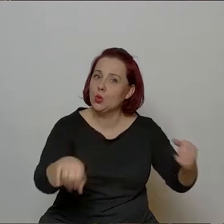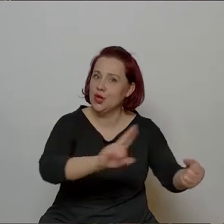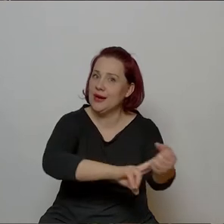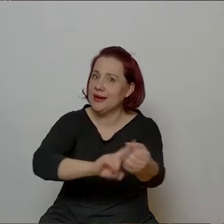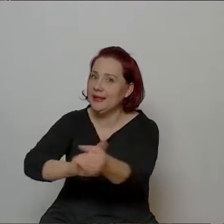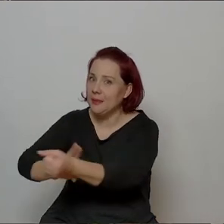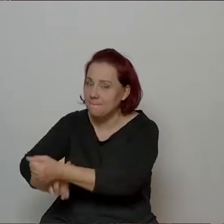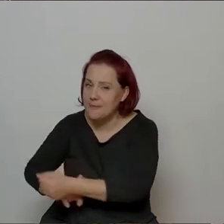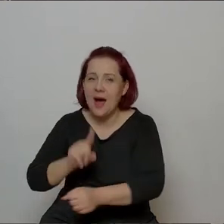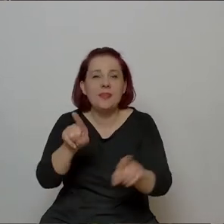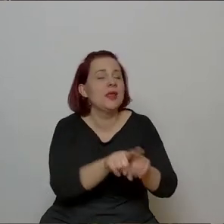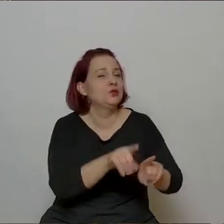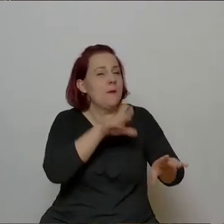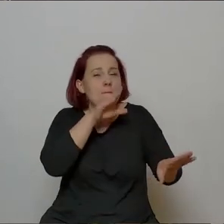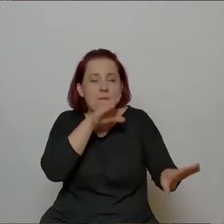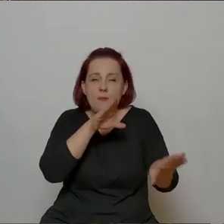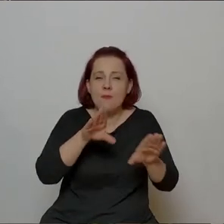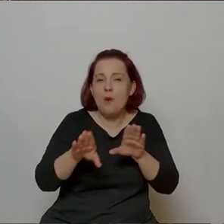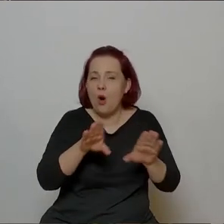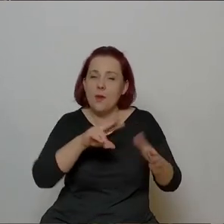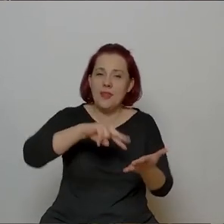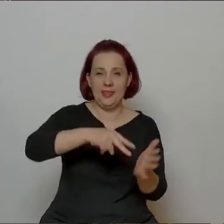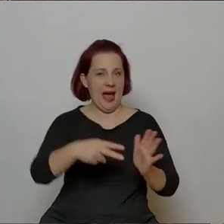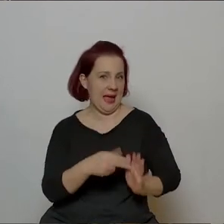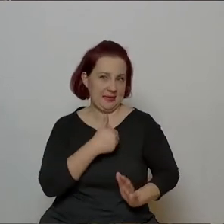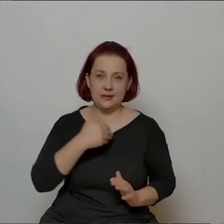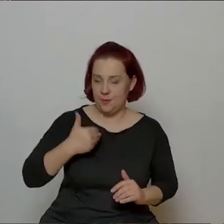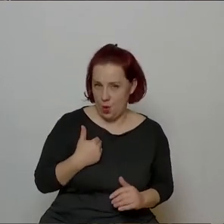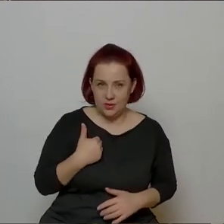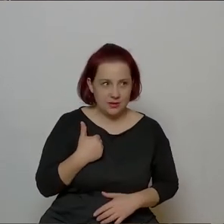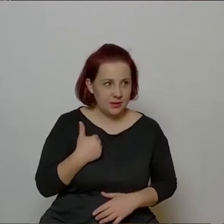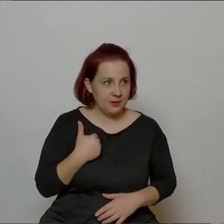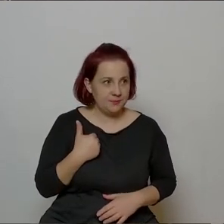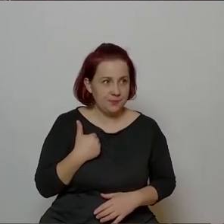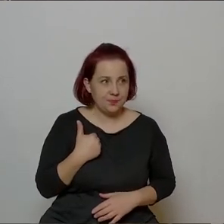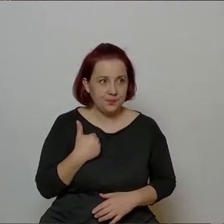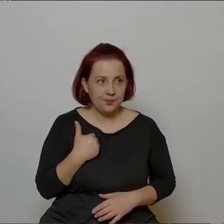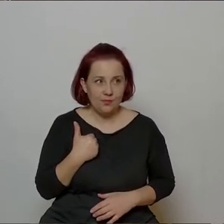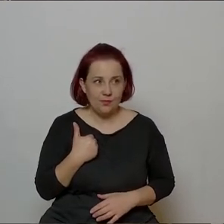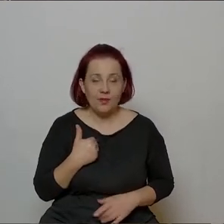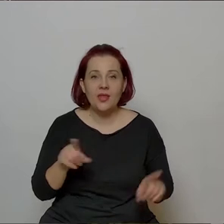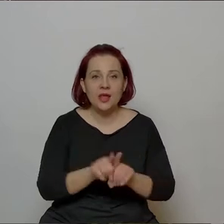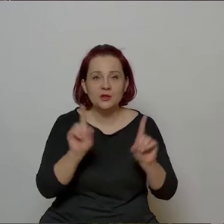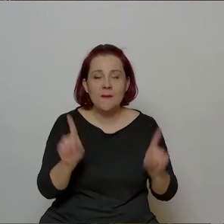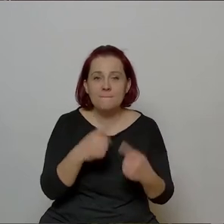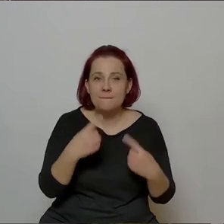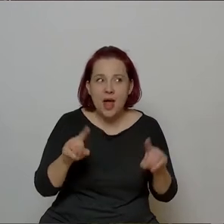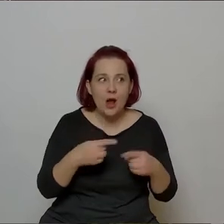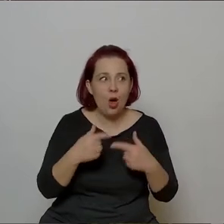rytmach, ale też przypominających tańce polskie. I samo ułożenie melodyki tego